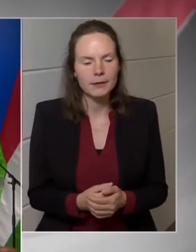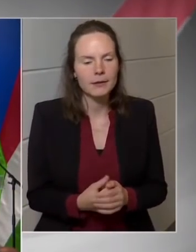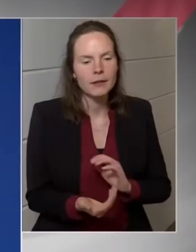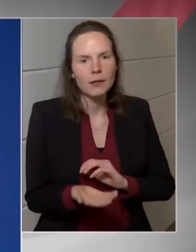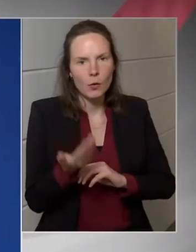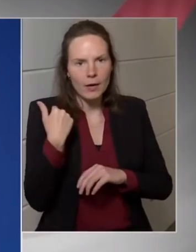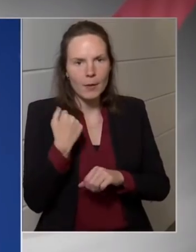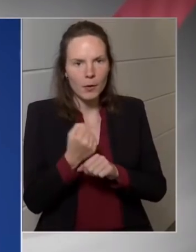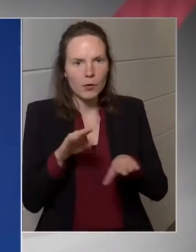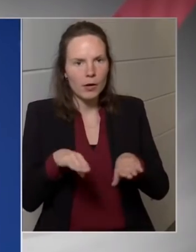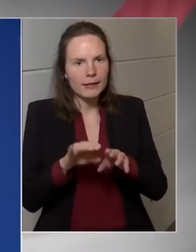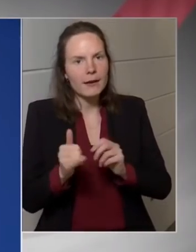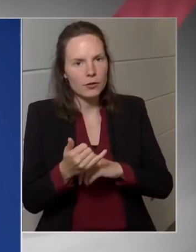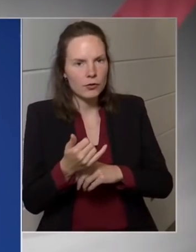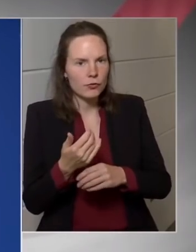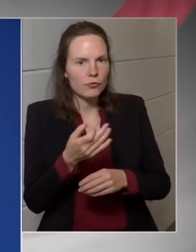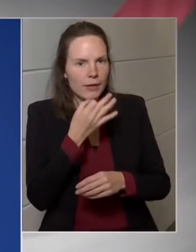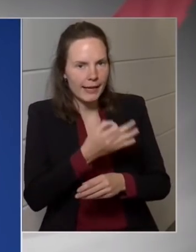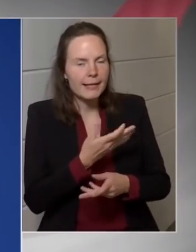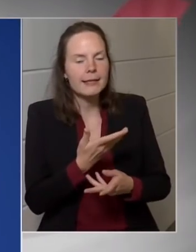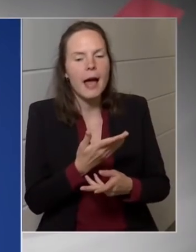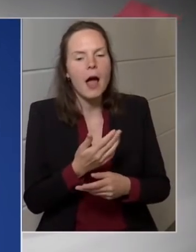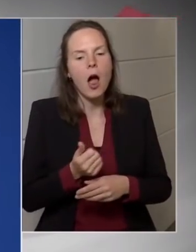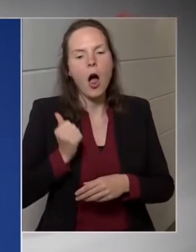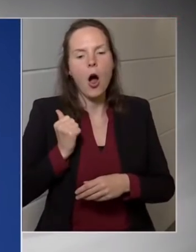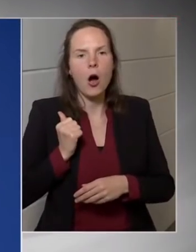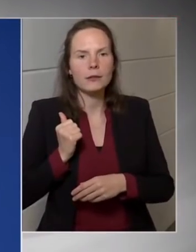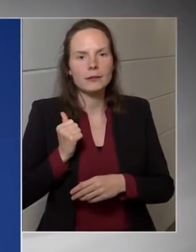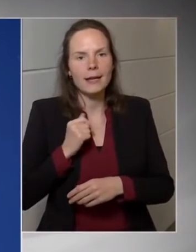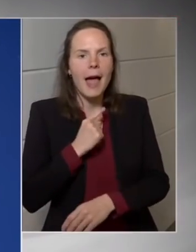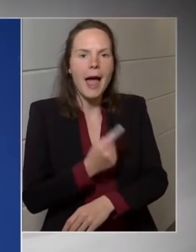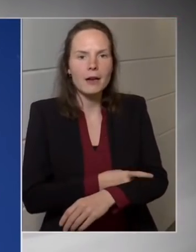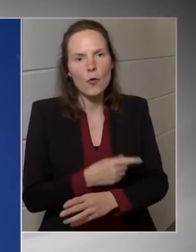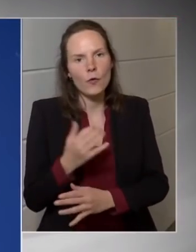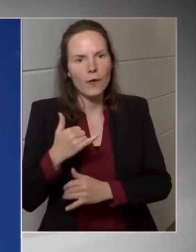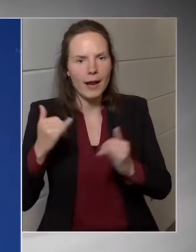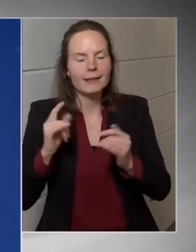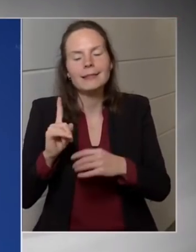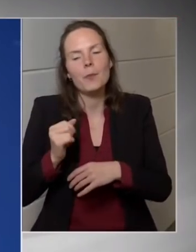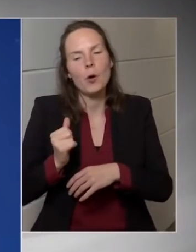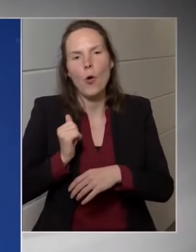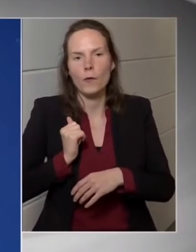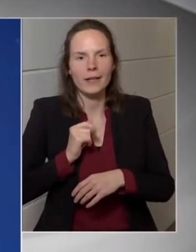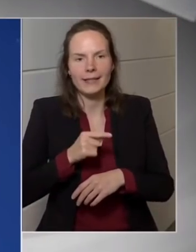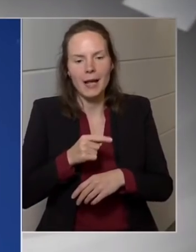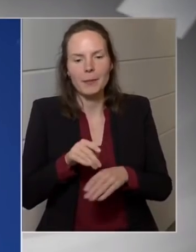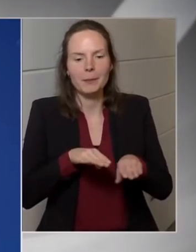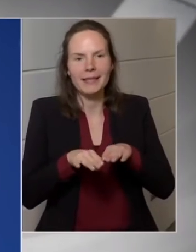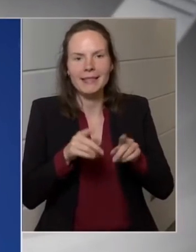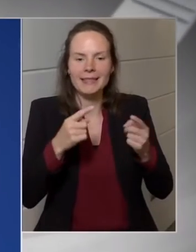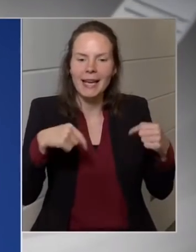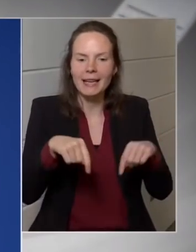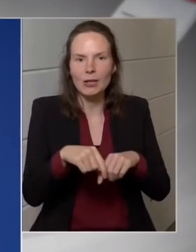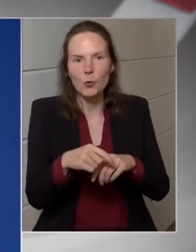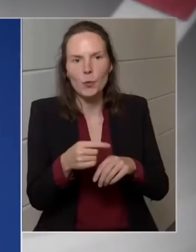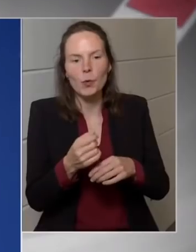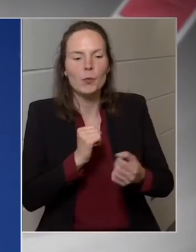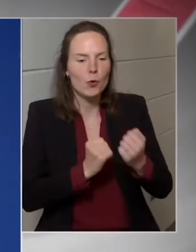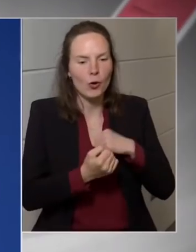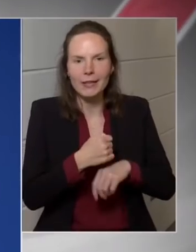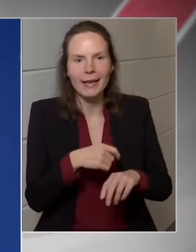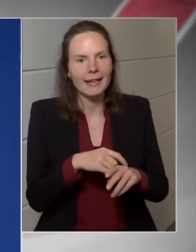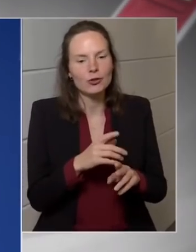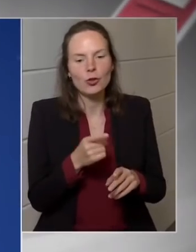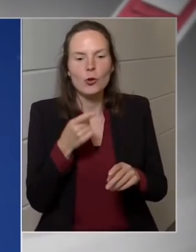kolléga is kérdezte, a haderőfejlesztésre. Tehát nem a Honvédelmi Minisztérium mindennapi működésére, túlórák vagy akár